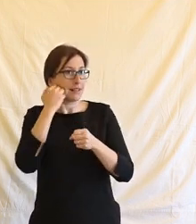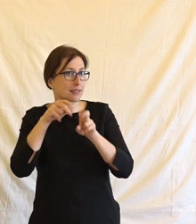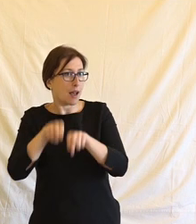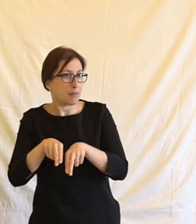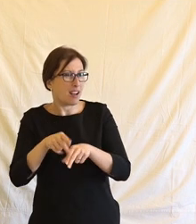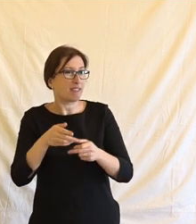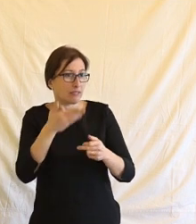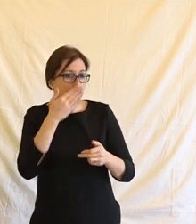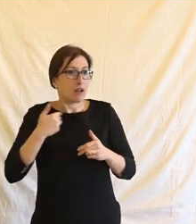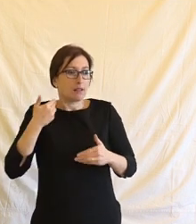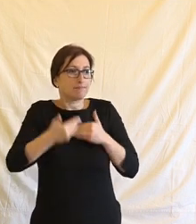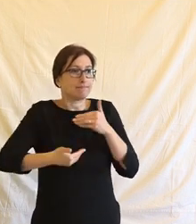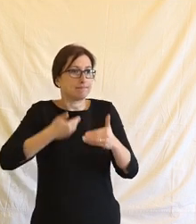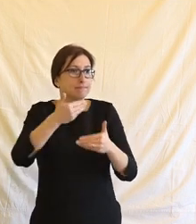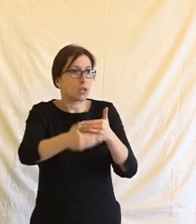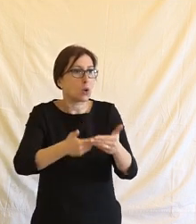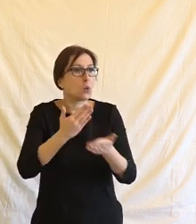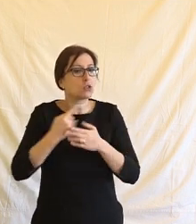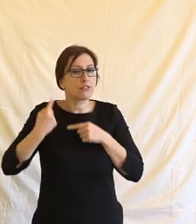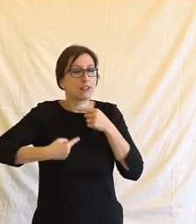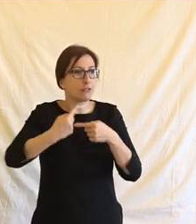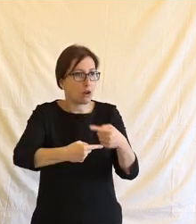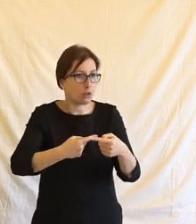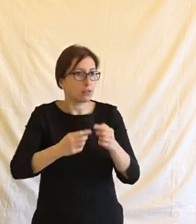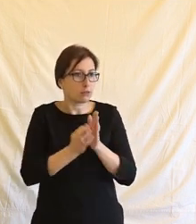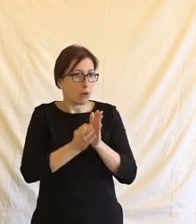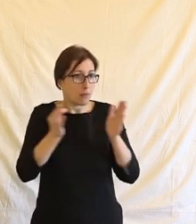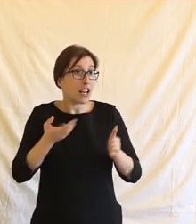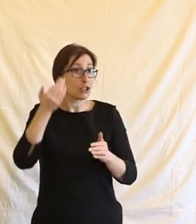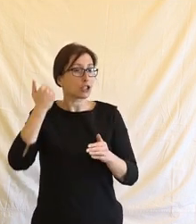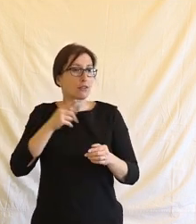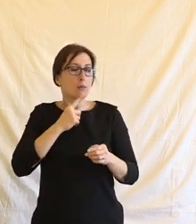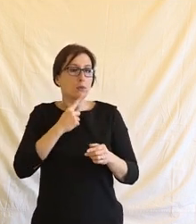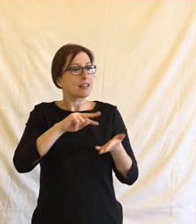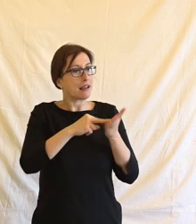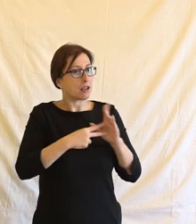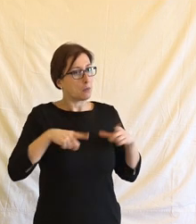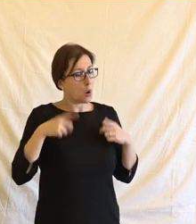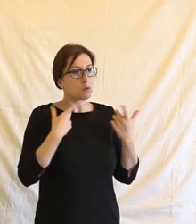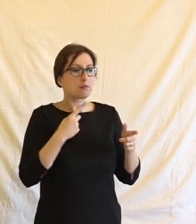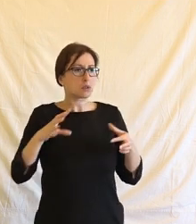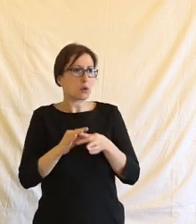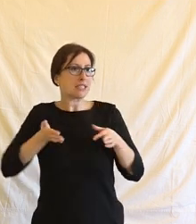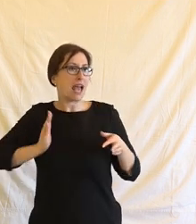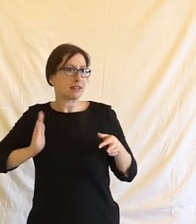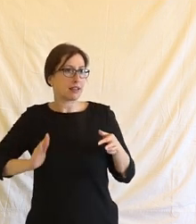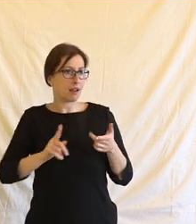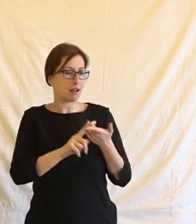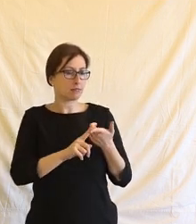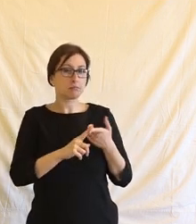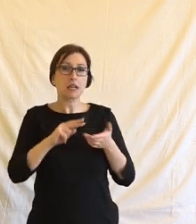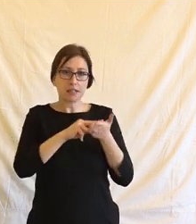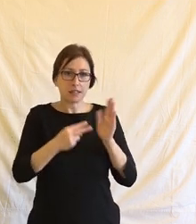vyústěním další debaty, kdy jsme nejdříve hovořili jenom o etických aspektech technologií. Hovořili jsme o tom, že